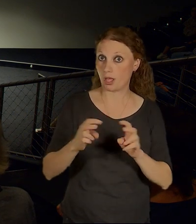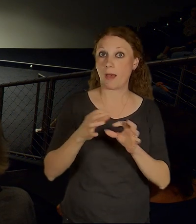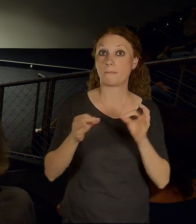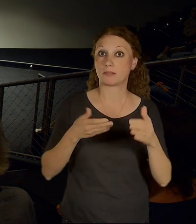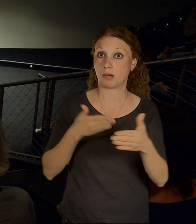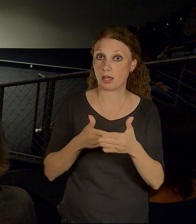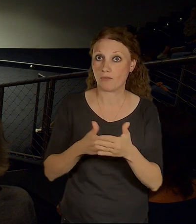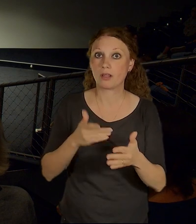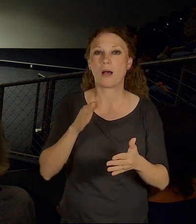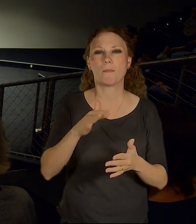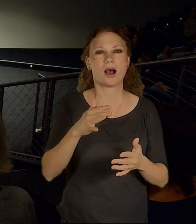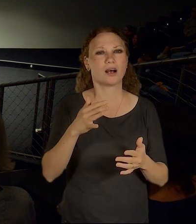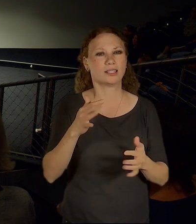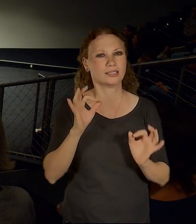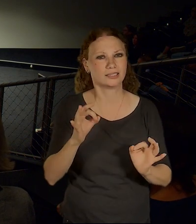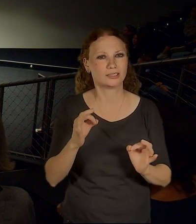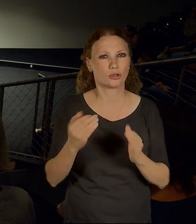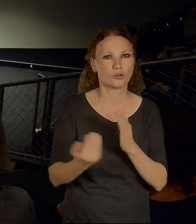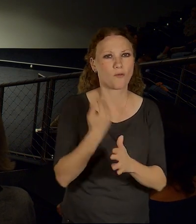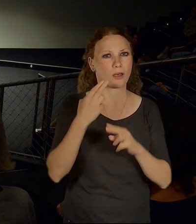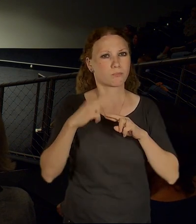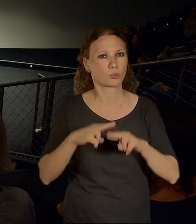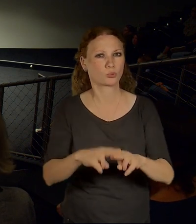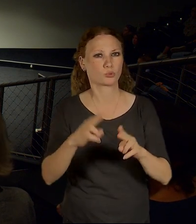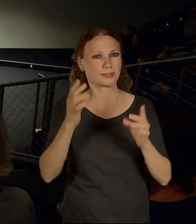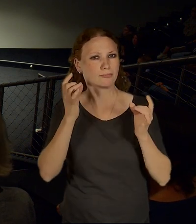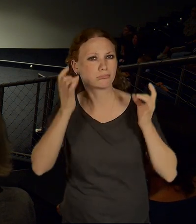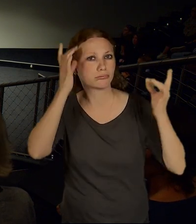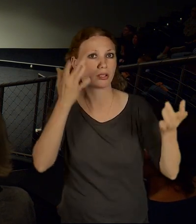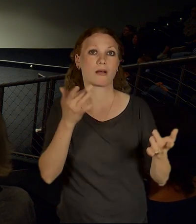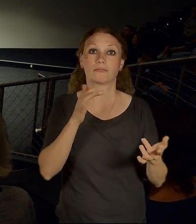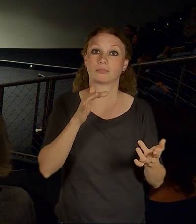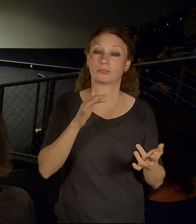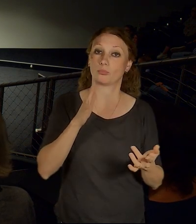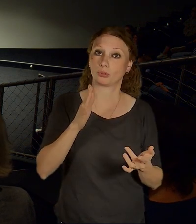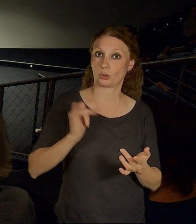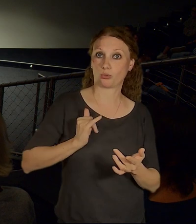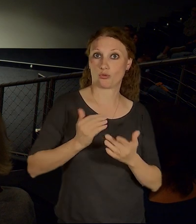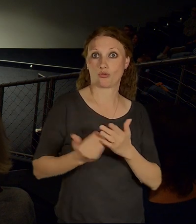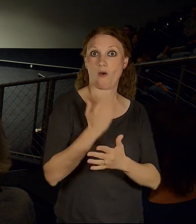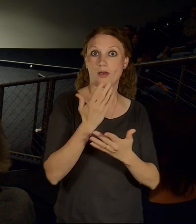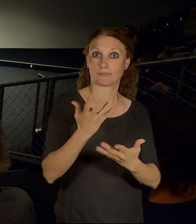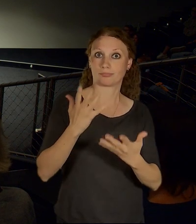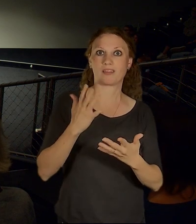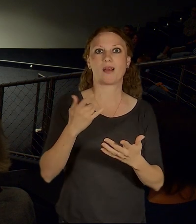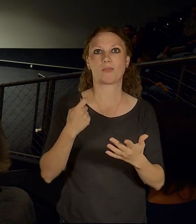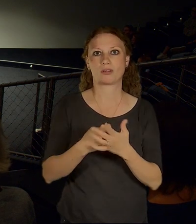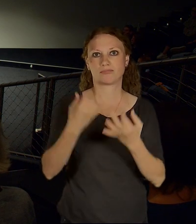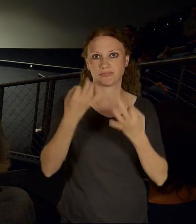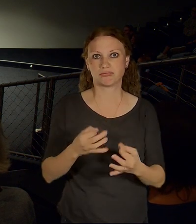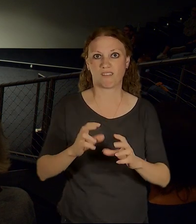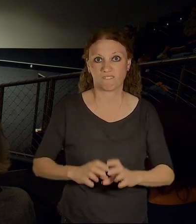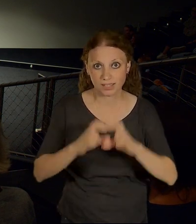Máte spoustu inovativních postupů. Je tam něco, co můžeme od toho čekat nového, anebo to bude řešeno rampami a výtahami?